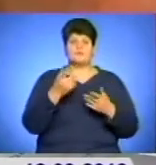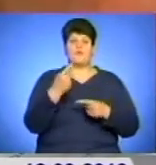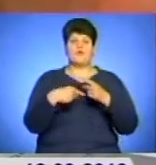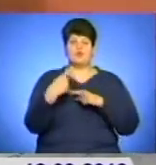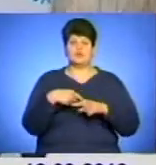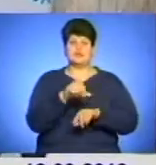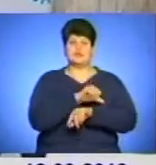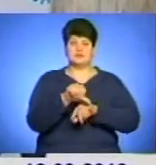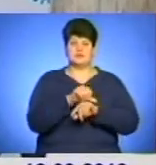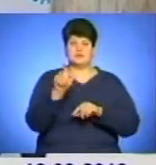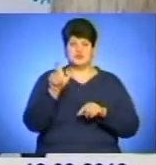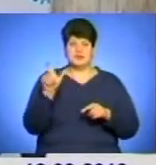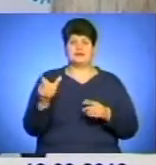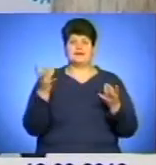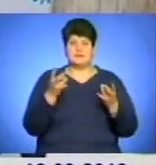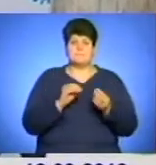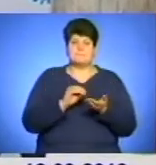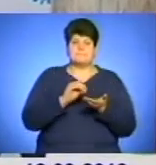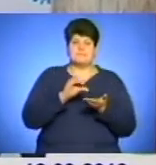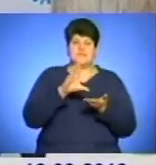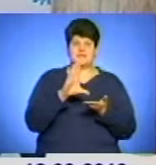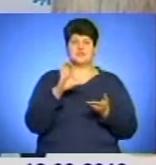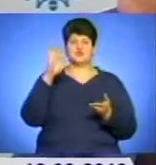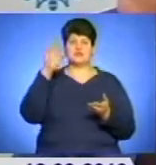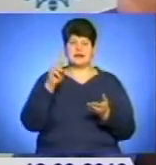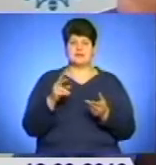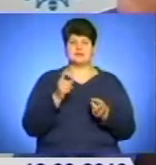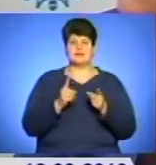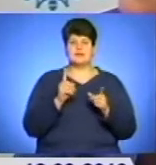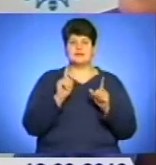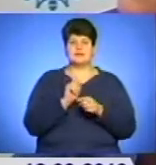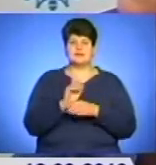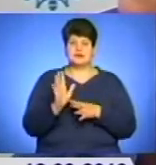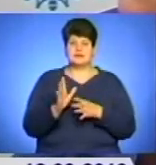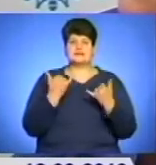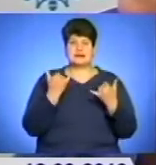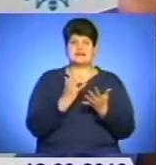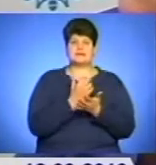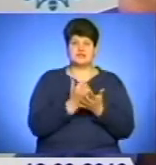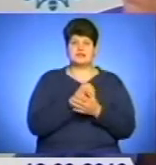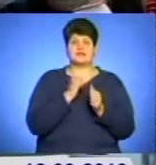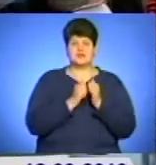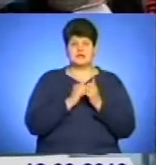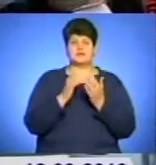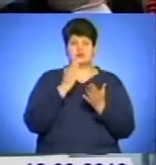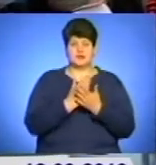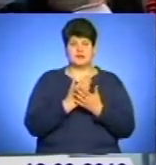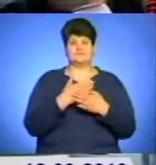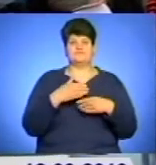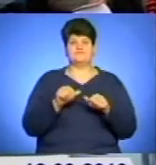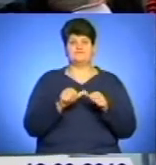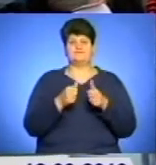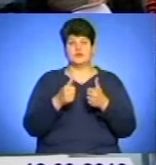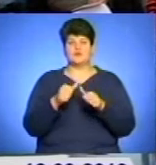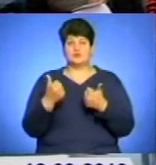Україну, потрібно підвищувати соціальні стандарти в нашій державі. Наразі ж саме заробітчанство часто густо стає причиною розбитих сімей